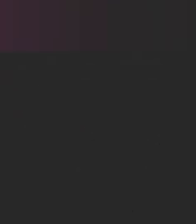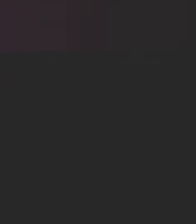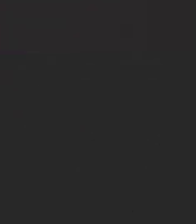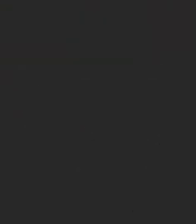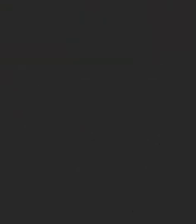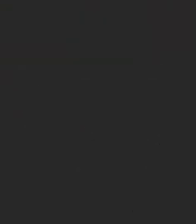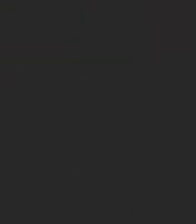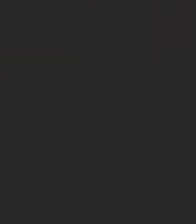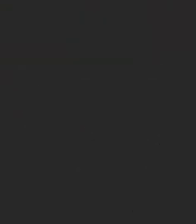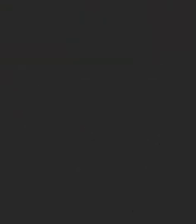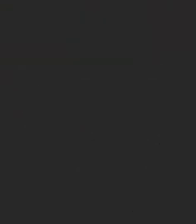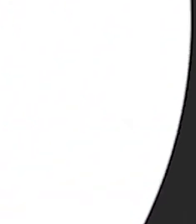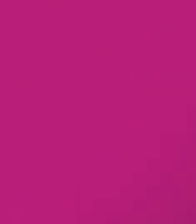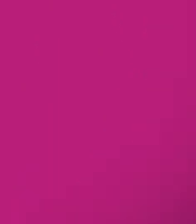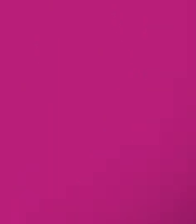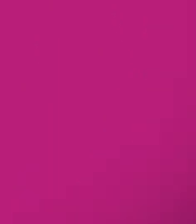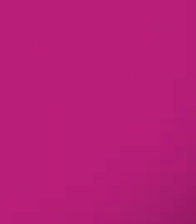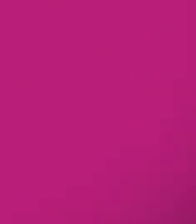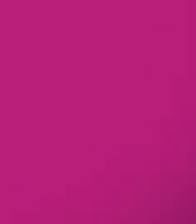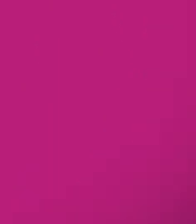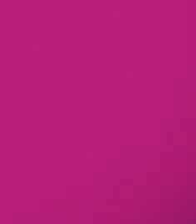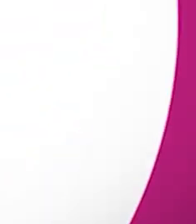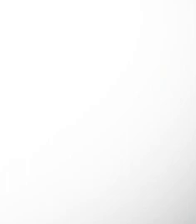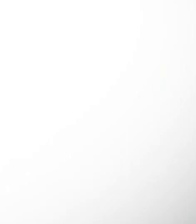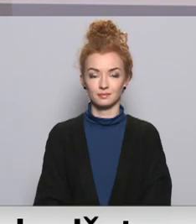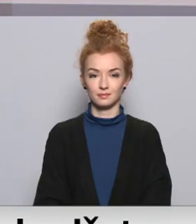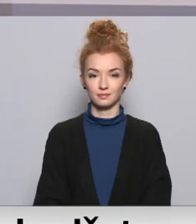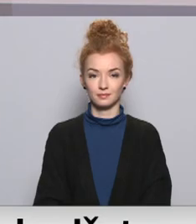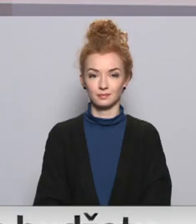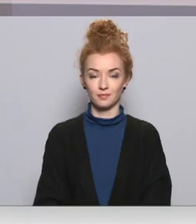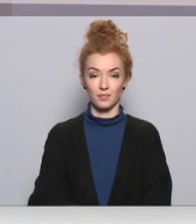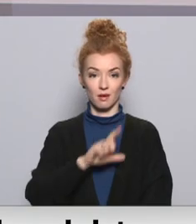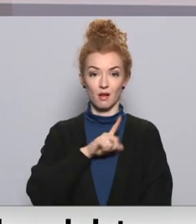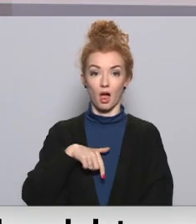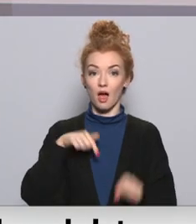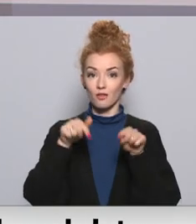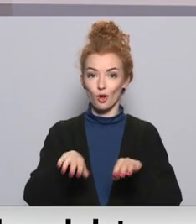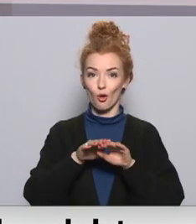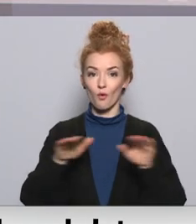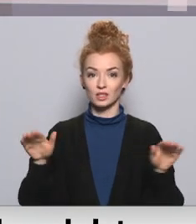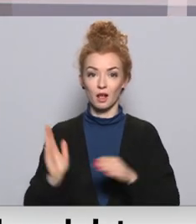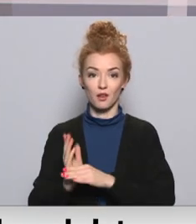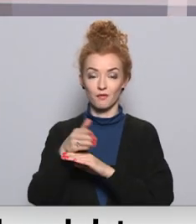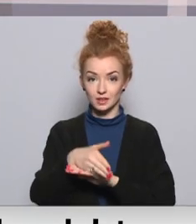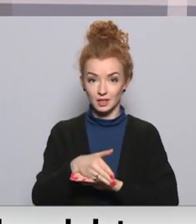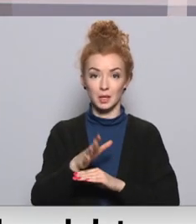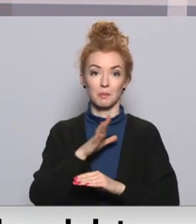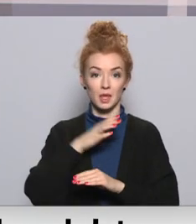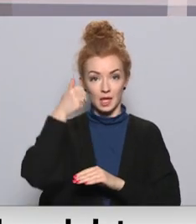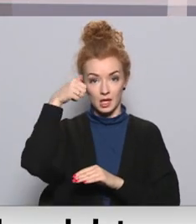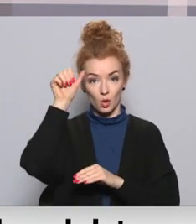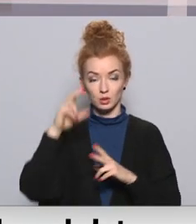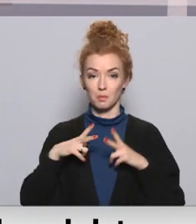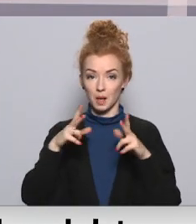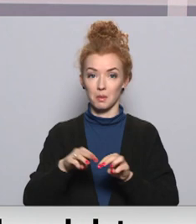Re, visi ēters ir te! Latvijā oficiālā vizītē šodien ieradās Igaunijas